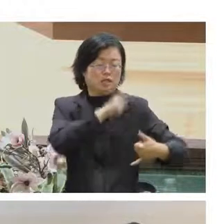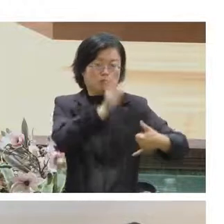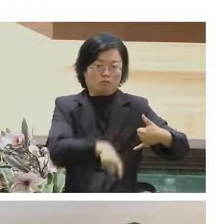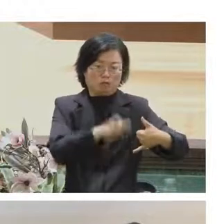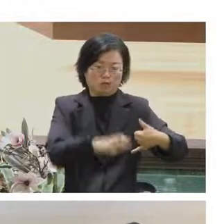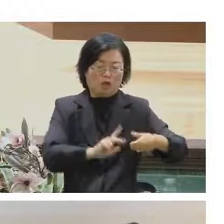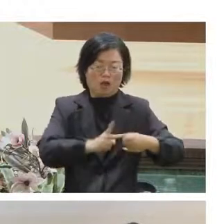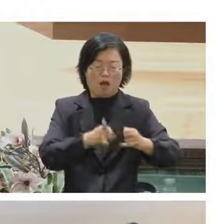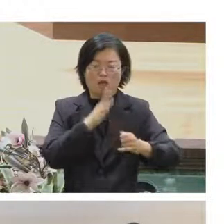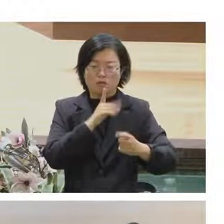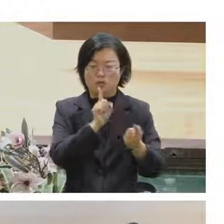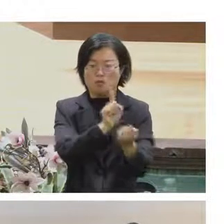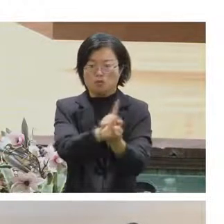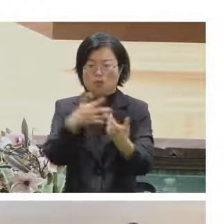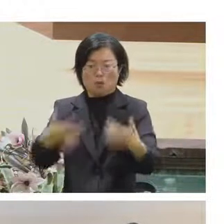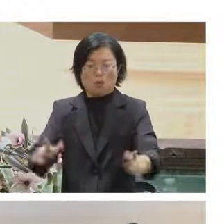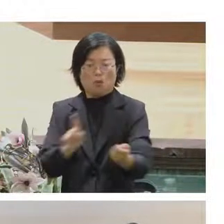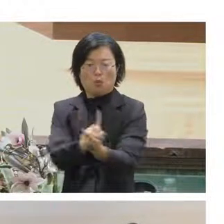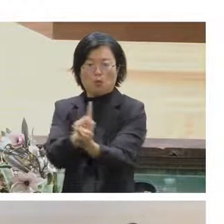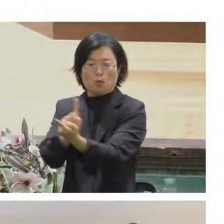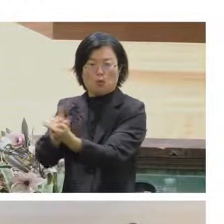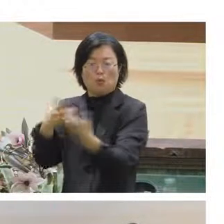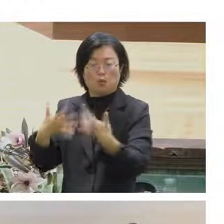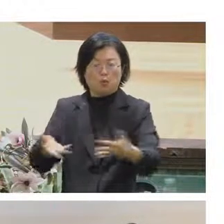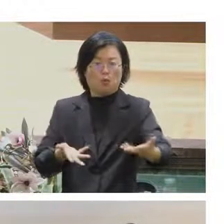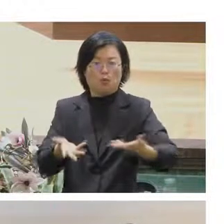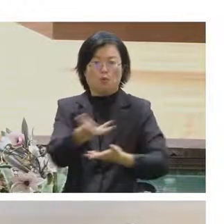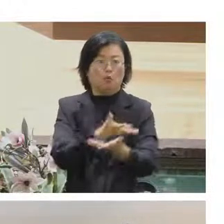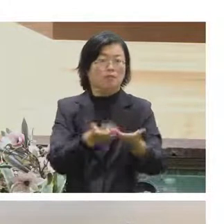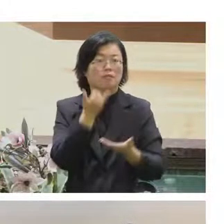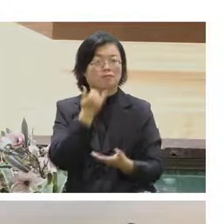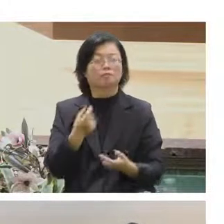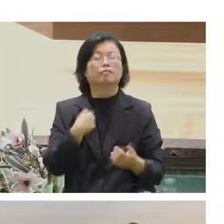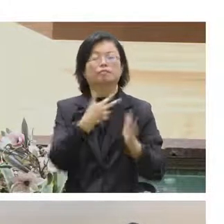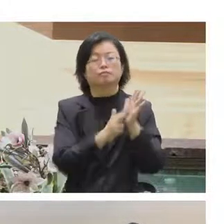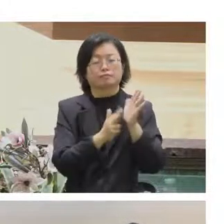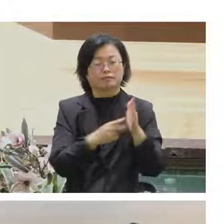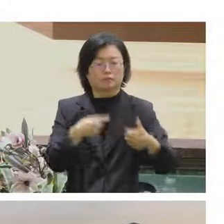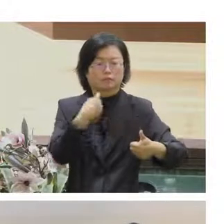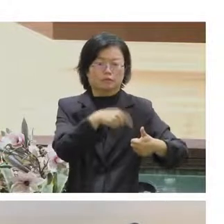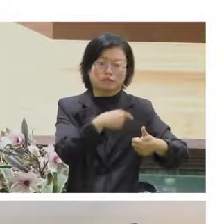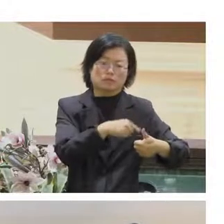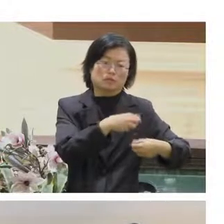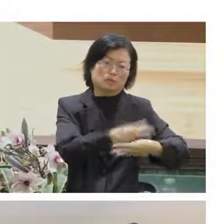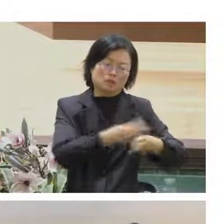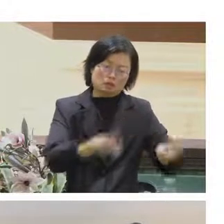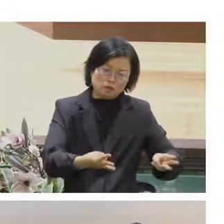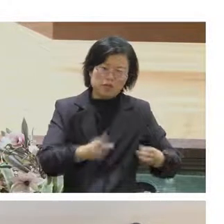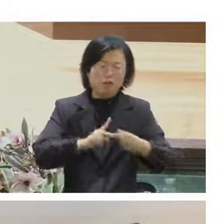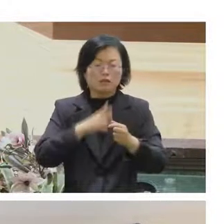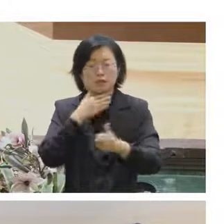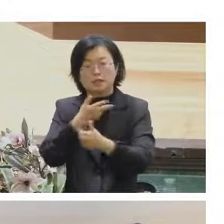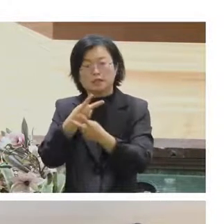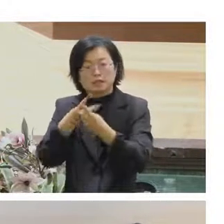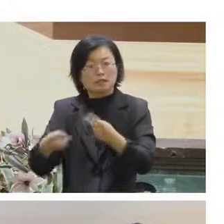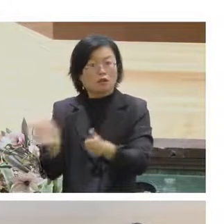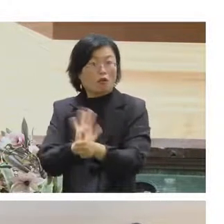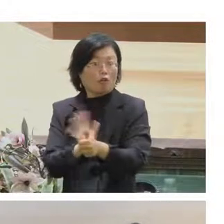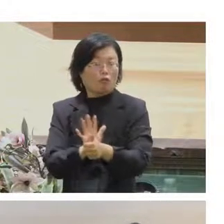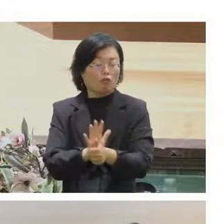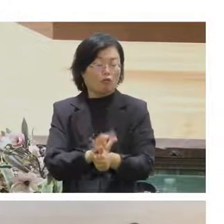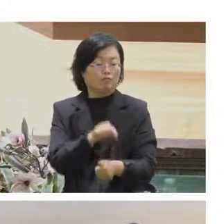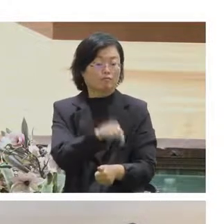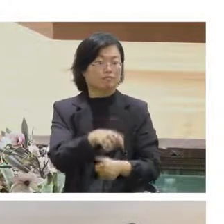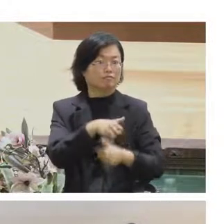互動比如說我可能想要做教室或者是我想要做客服其實用這個系統是